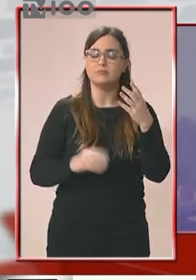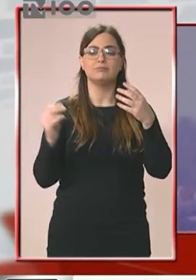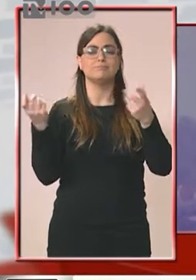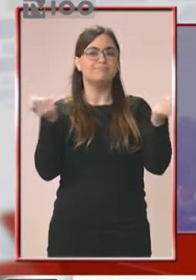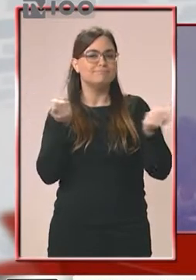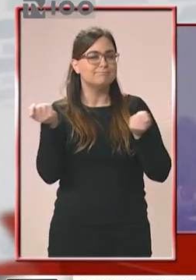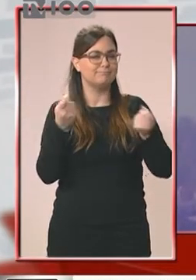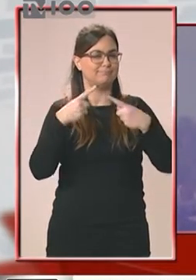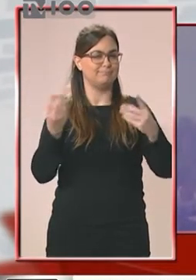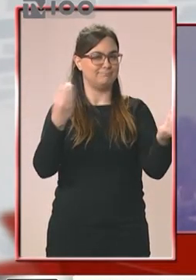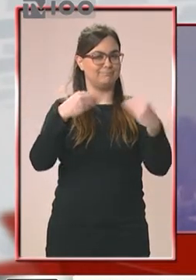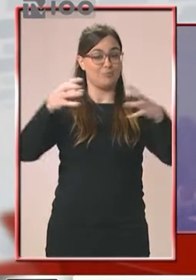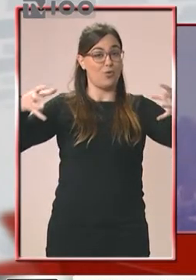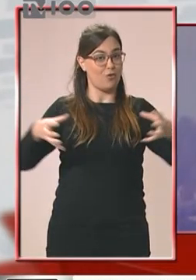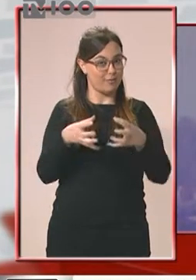Ωραία.